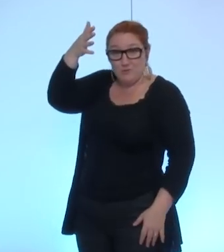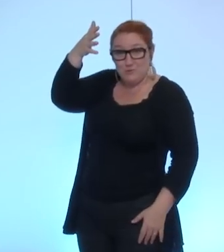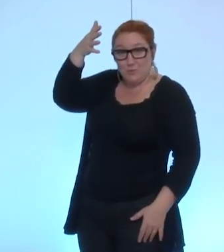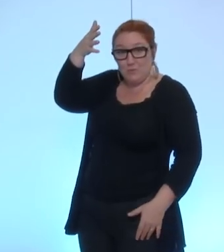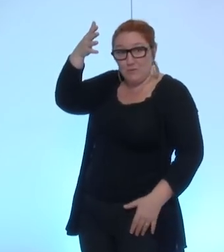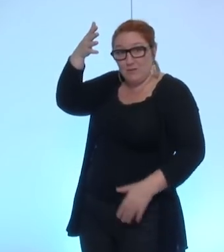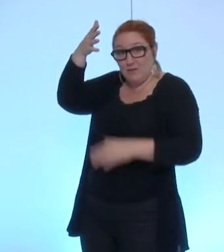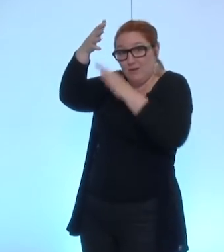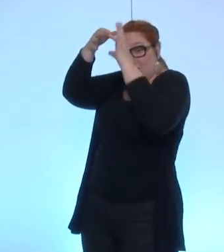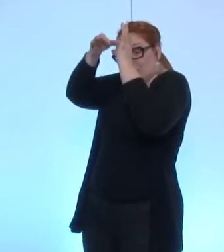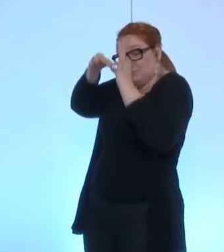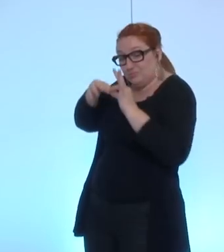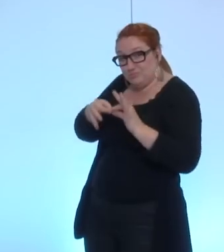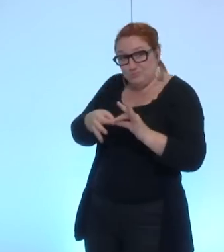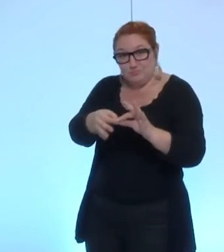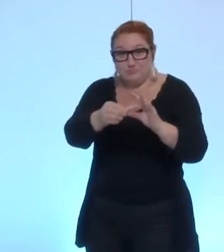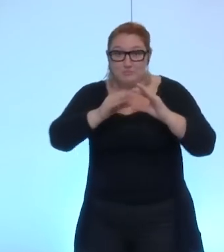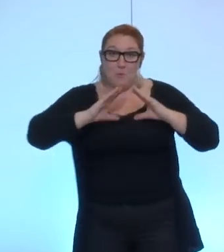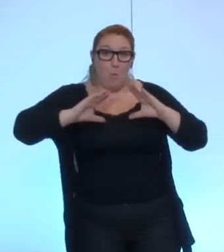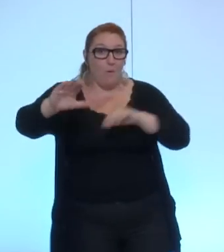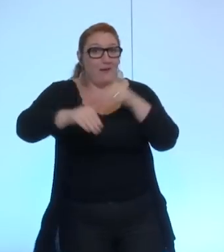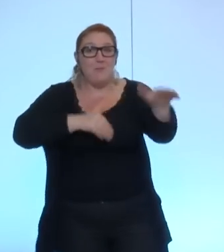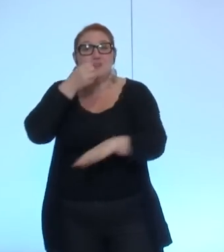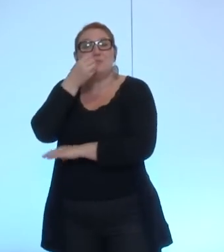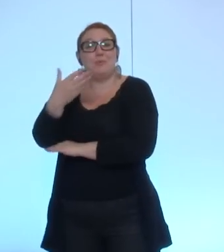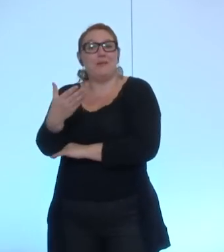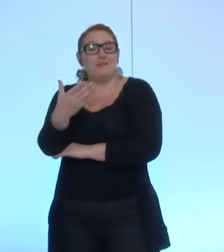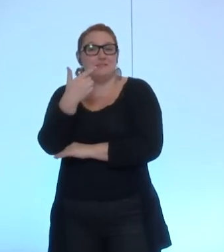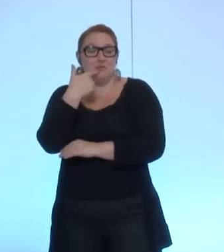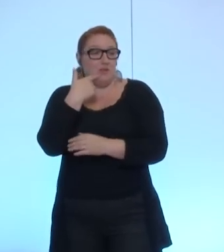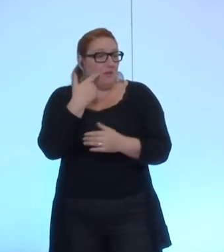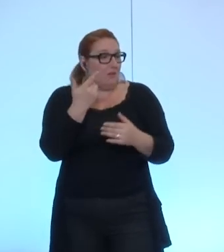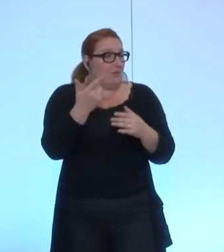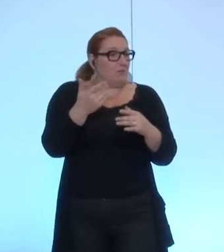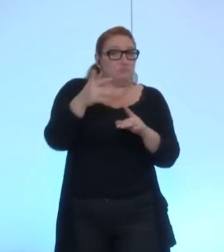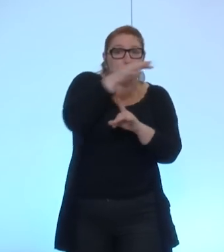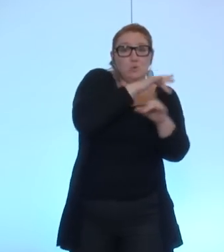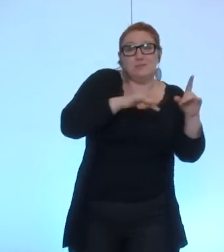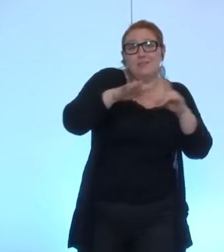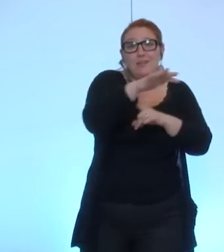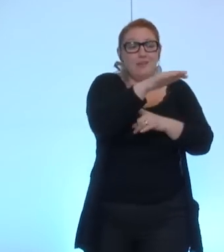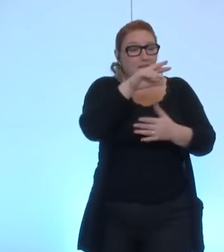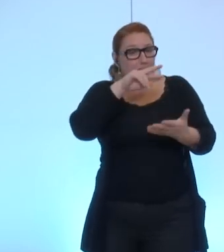c'est une invention qui se diffuse dans le corps social, dans le corps technique, dans le corps économique.